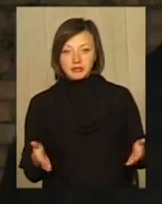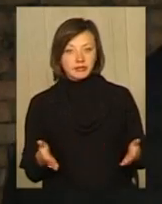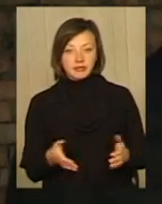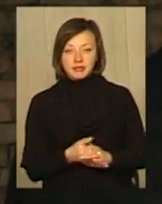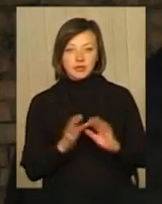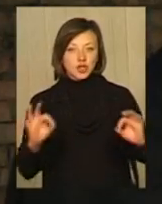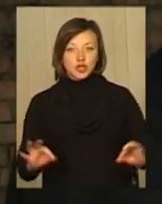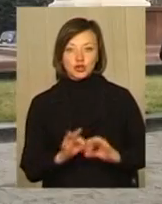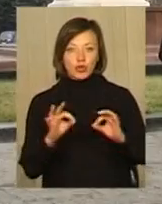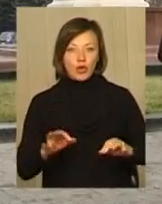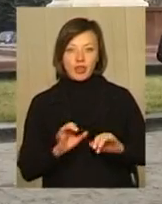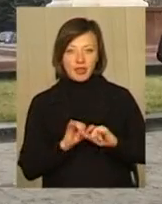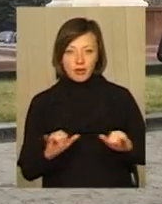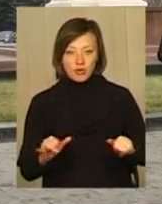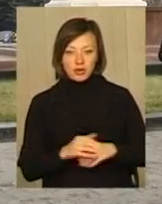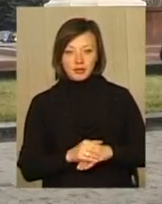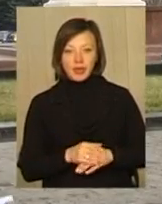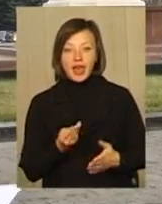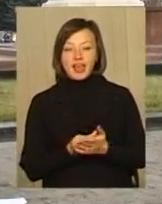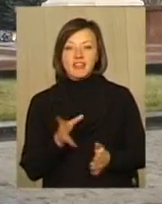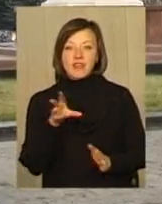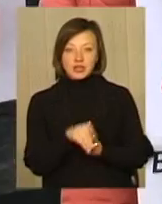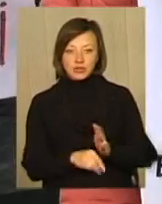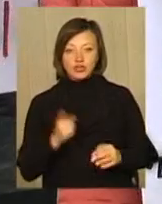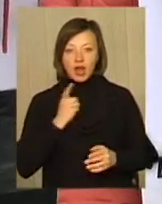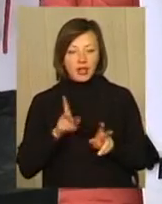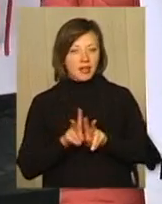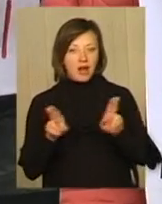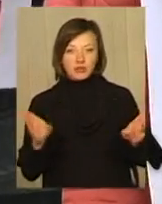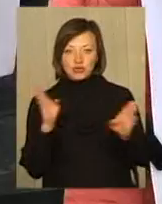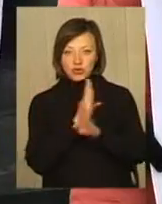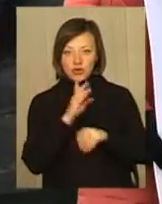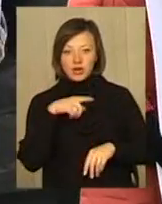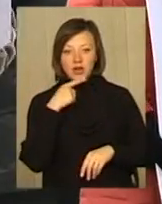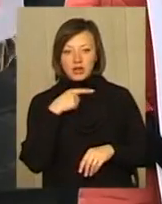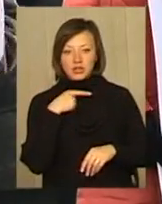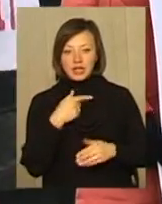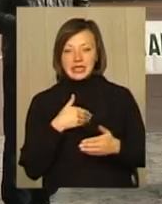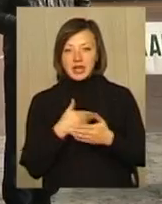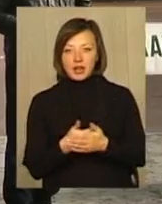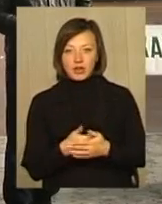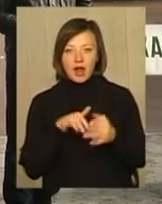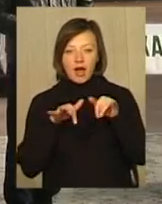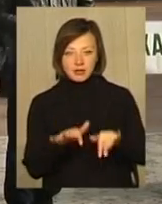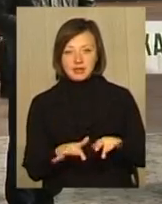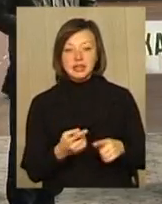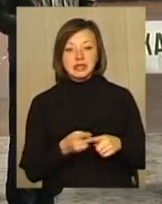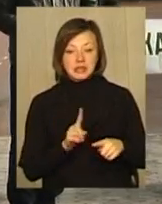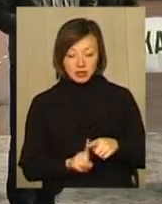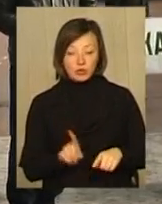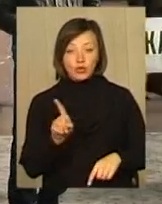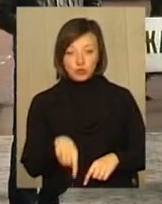нічого не рухається. Інвесторів чергової новобудови чекає така ж доля, переконані ініціатори акції протесту. І це при тому